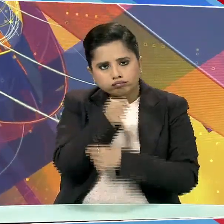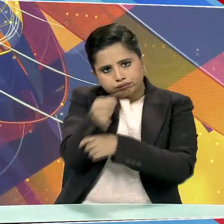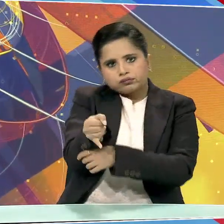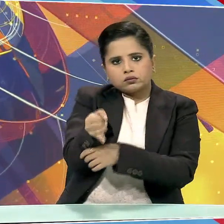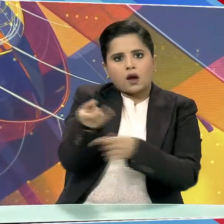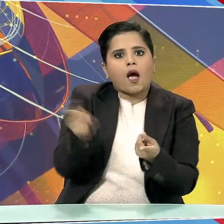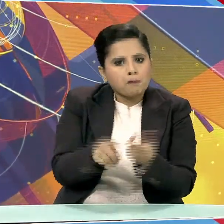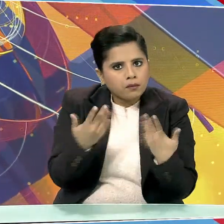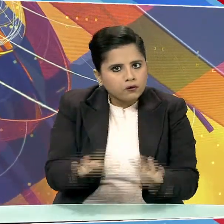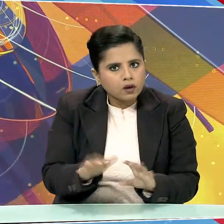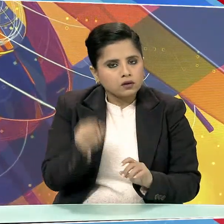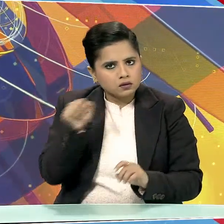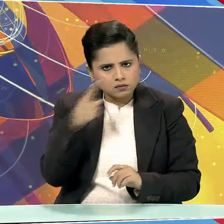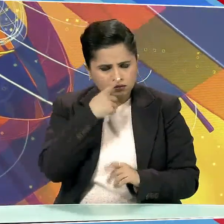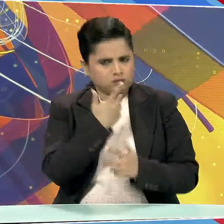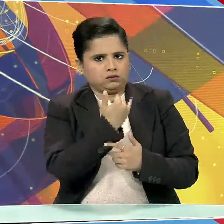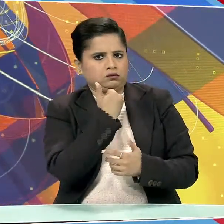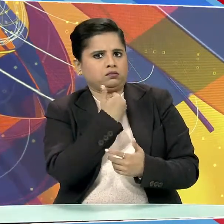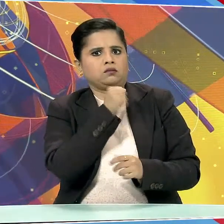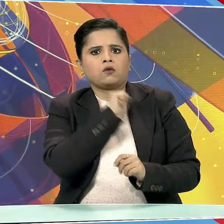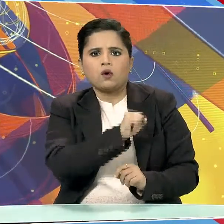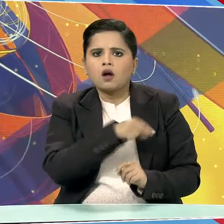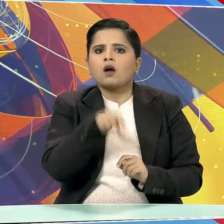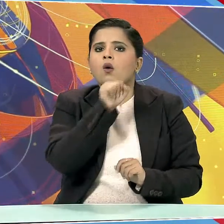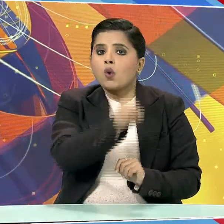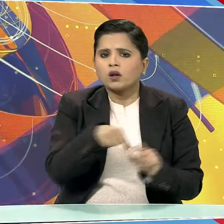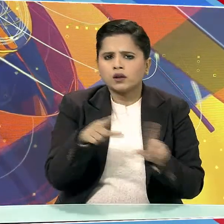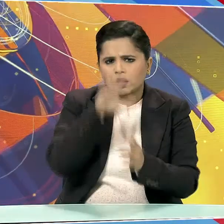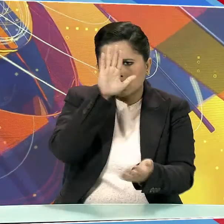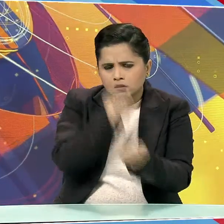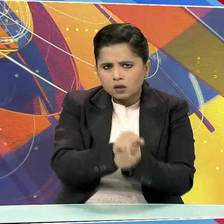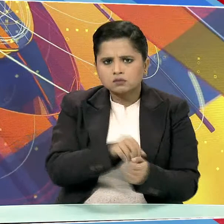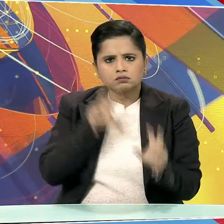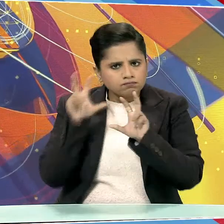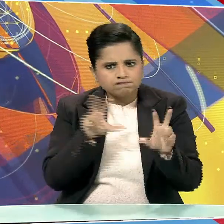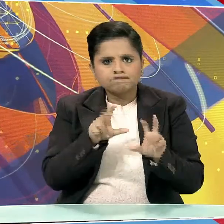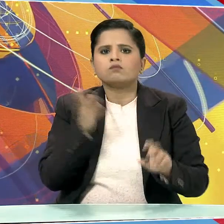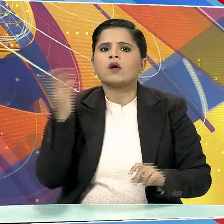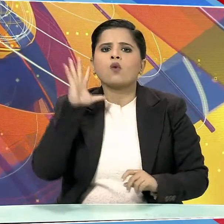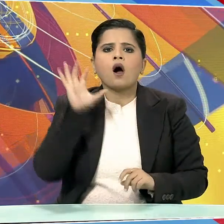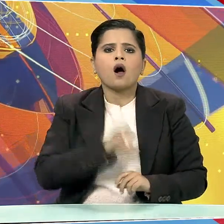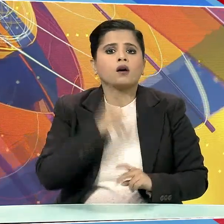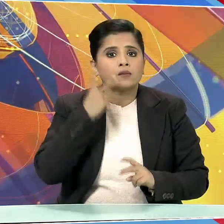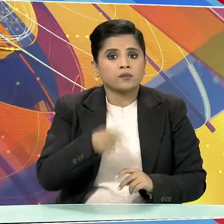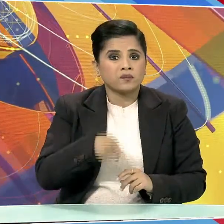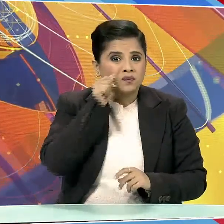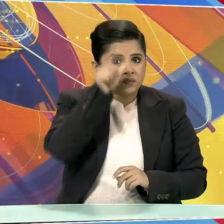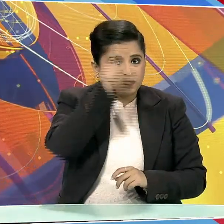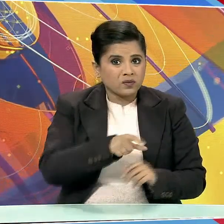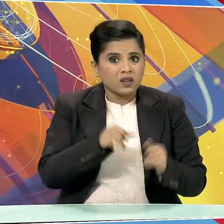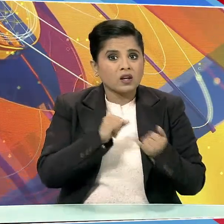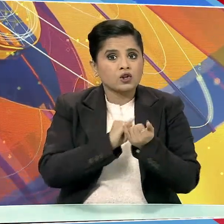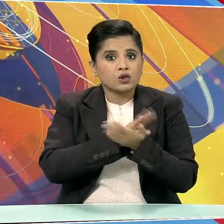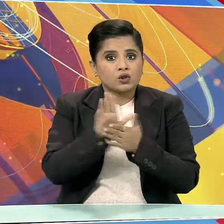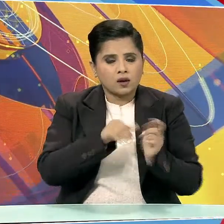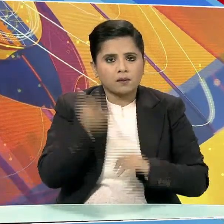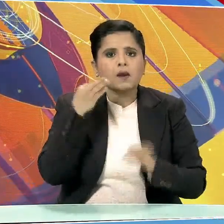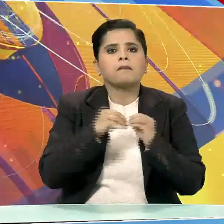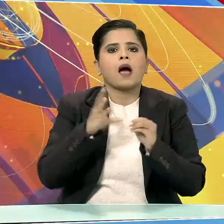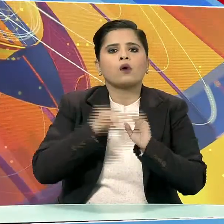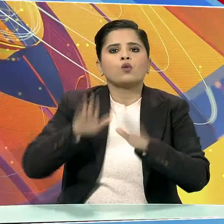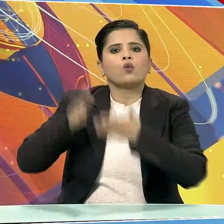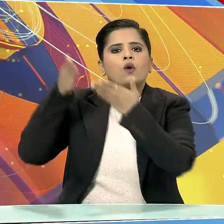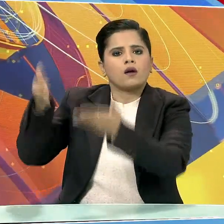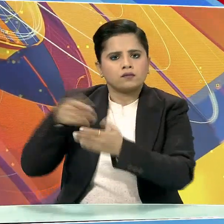था। इस से पहले दिल्ली पुलिस को तक्नीकी निगरानी के जरिये ये पता चला था कि आरोपी शंकर मिश्रा बैंगलोरू में है